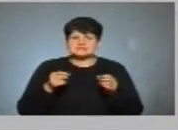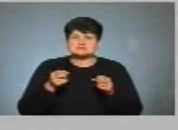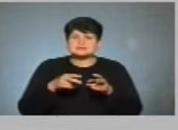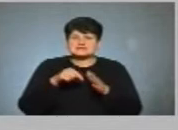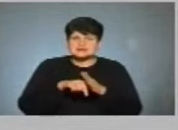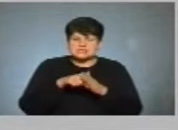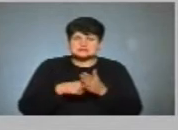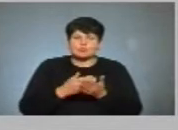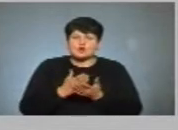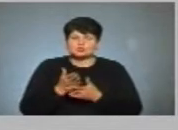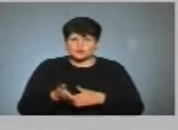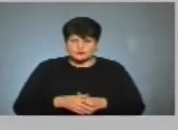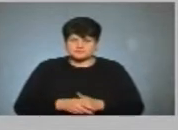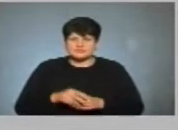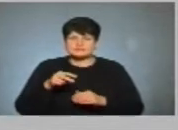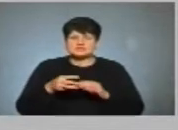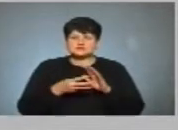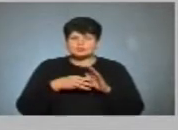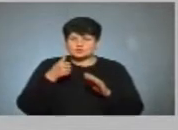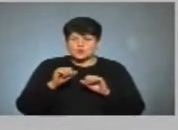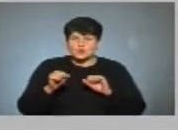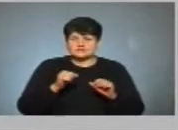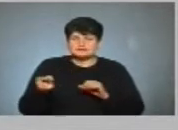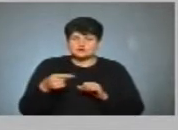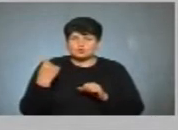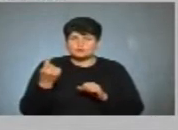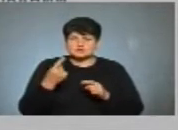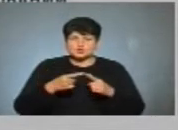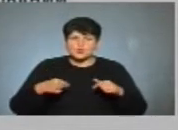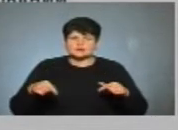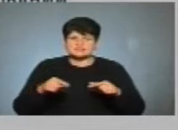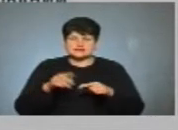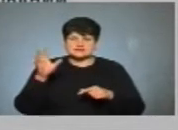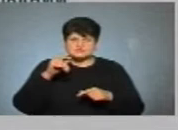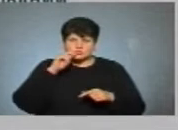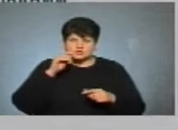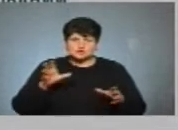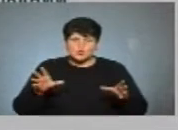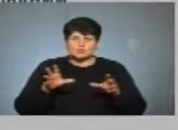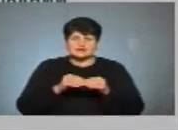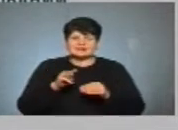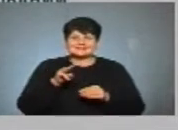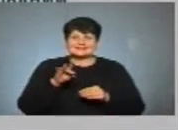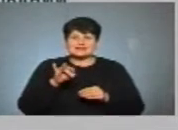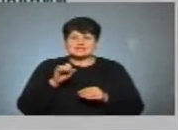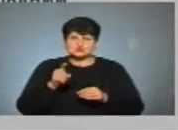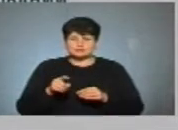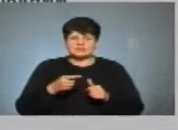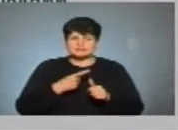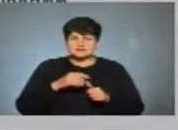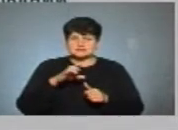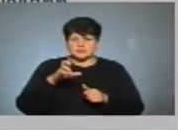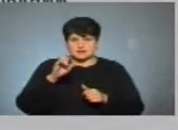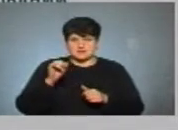політологія. З 2008 року командир Тернопільської обласної організації Всекорінського об'єднання «Тризуб» ім. Степана Бандери.